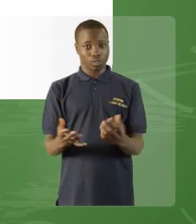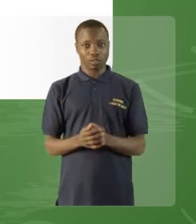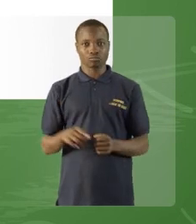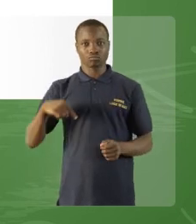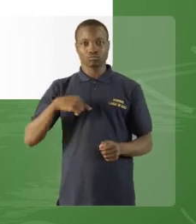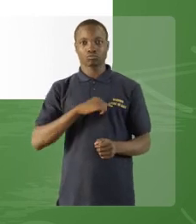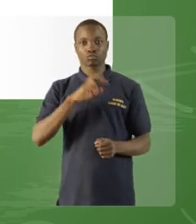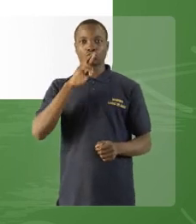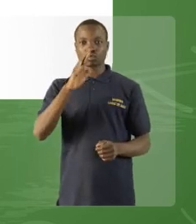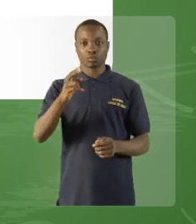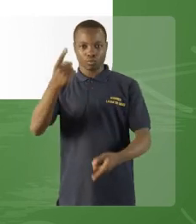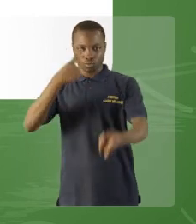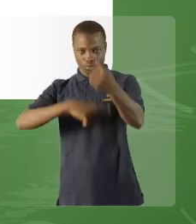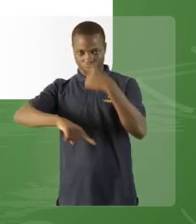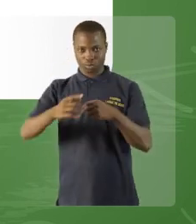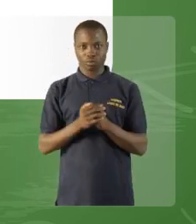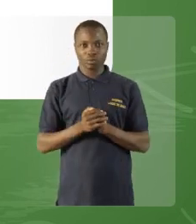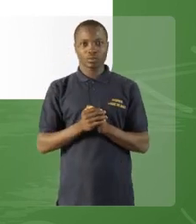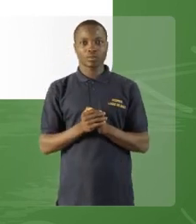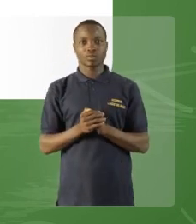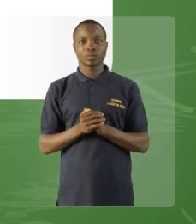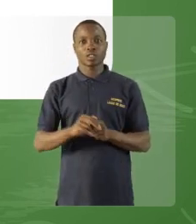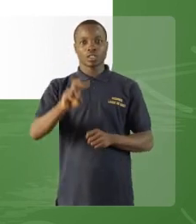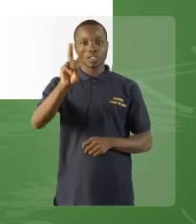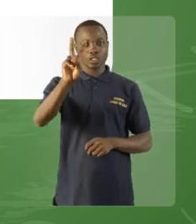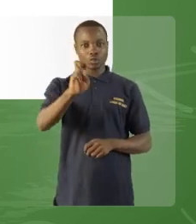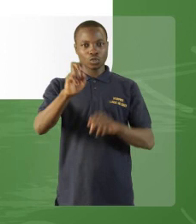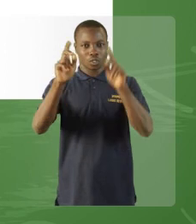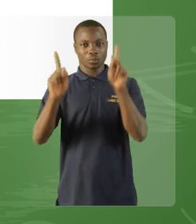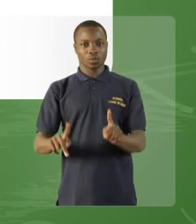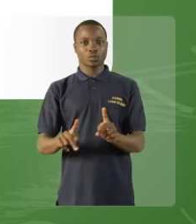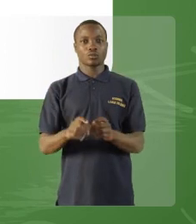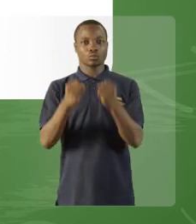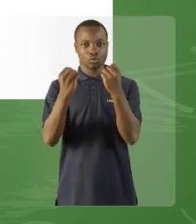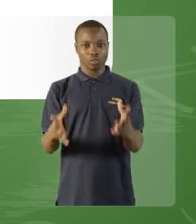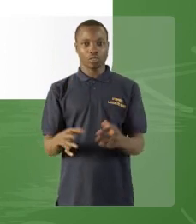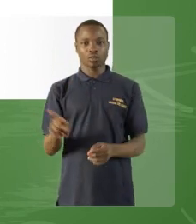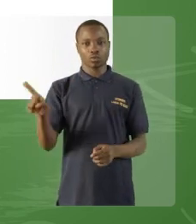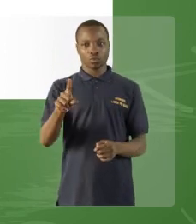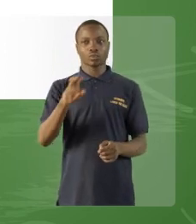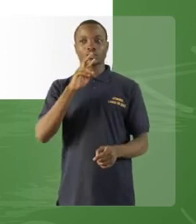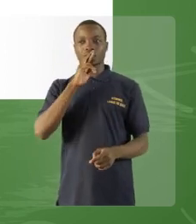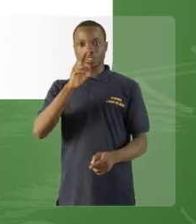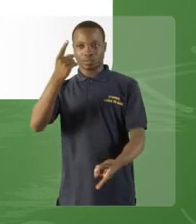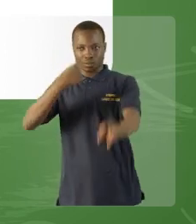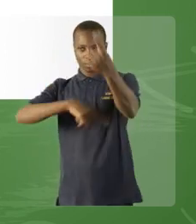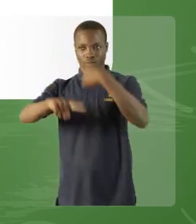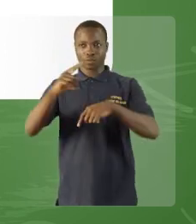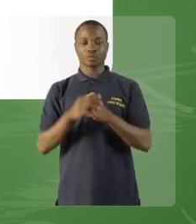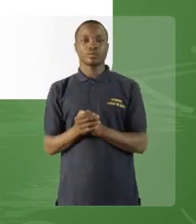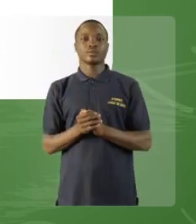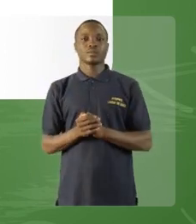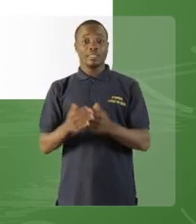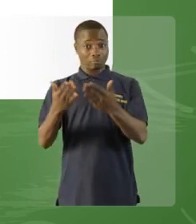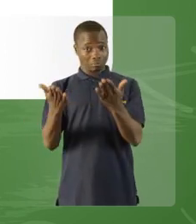je suis venu ». La première personne du pluriel « nous sommes venus